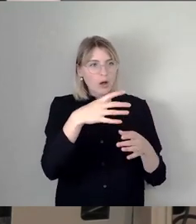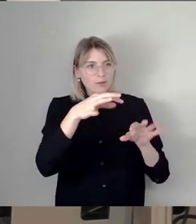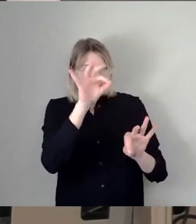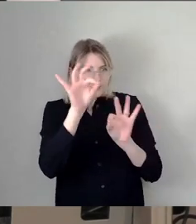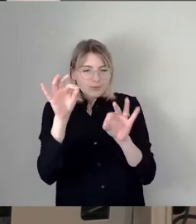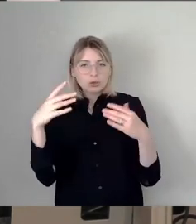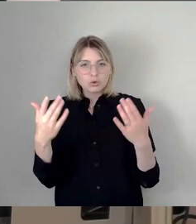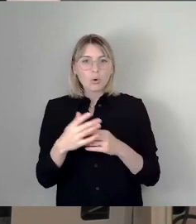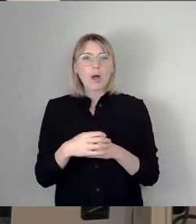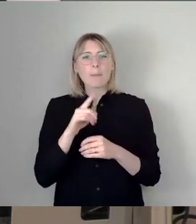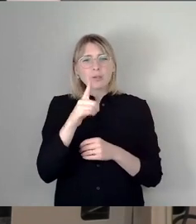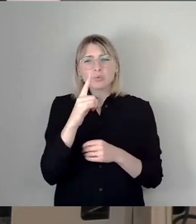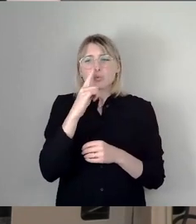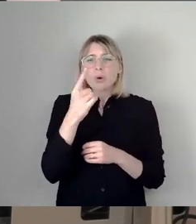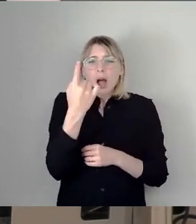klitzekleiner,